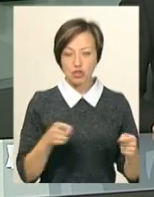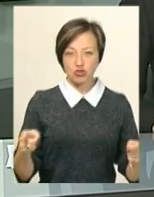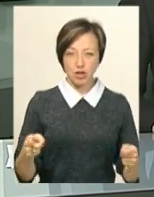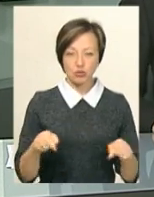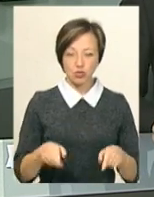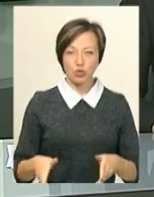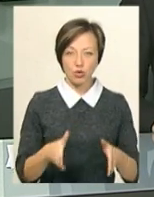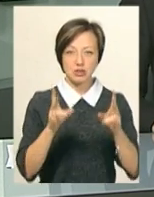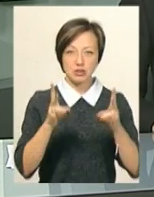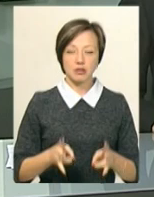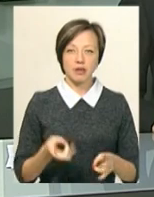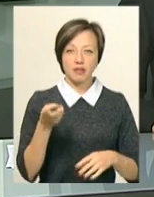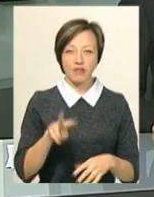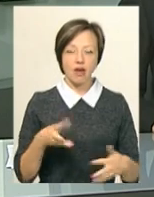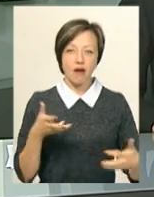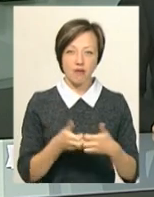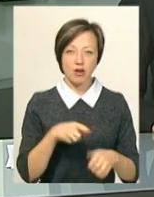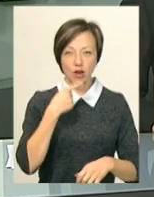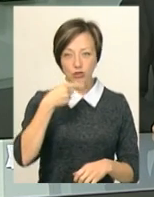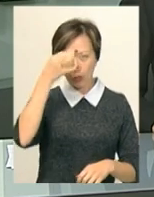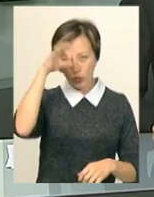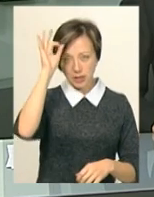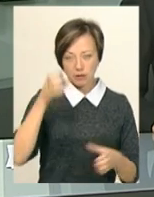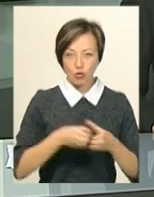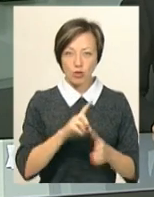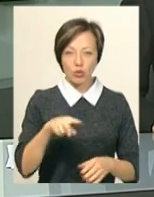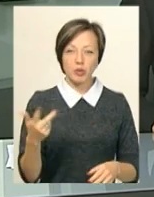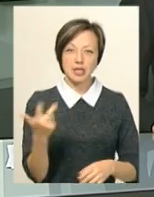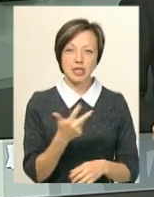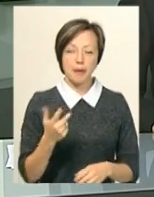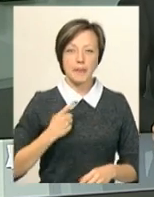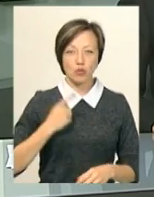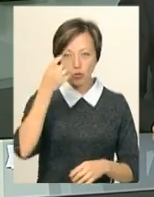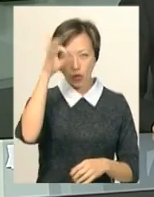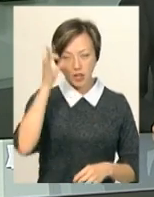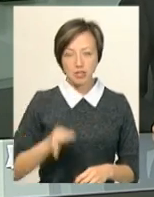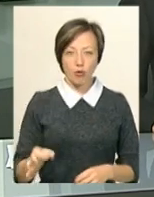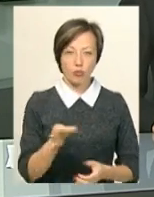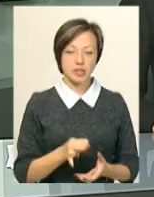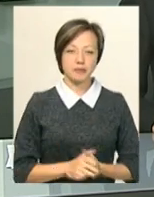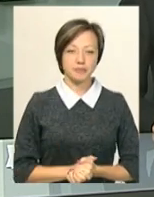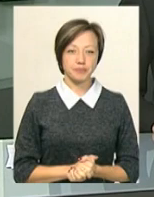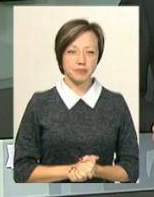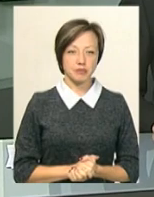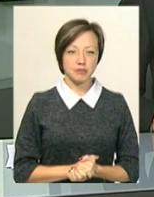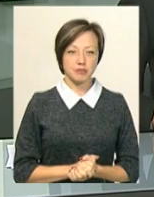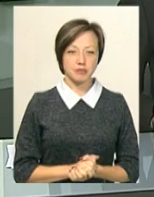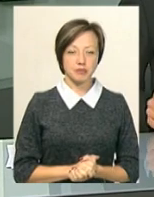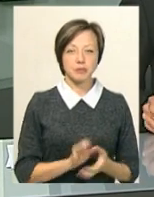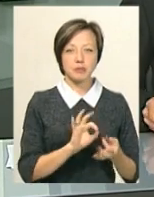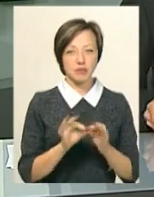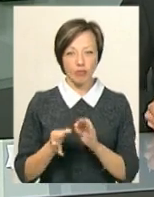ділянці дороги сталося дві аварії, каже поліцейський роти номер 3 батальйону патрульної поліції області Євген Нікитенко.